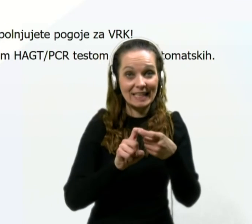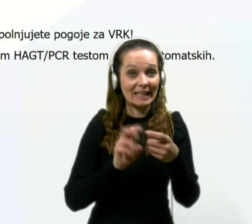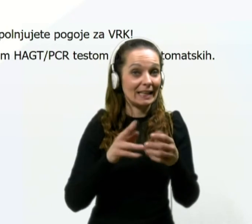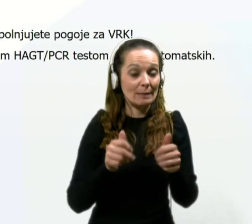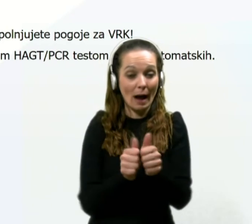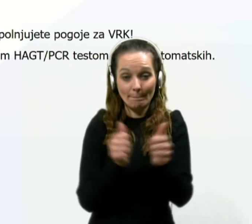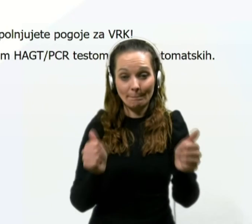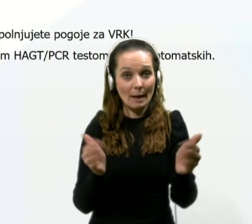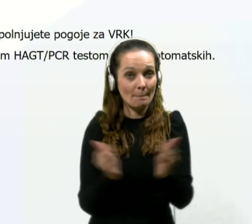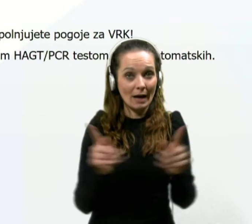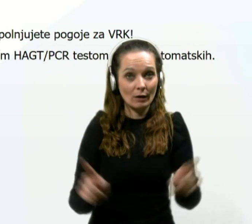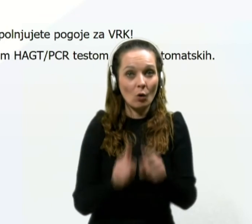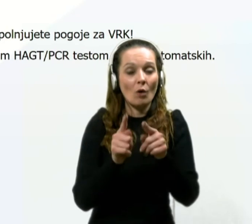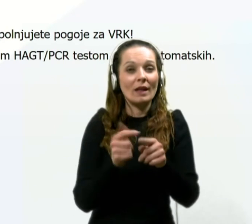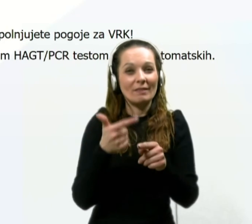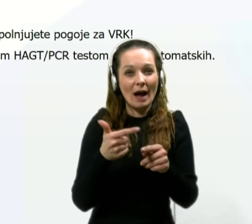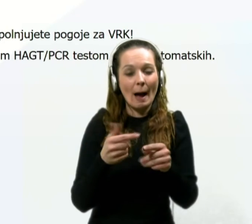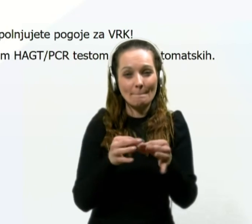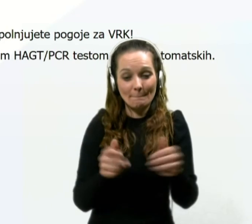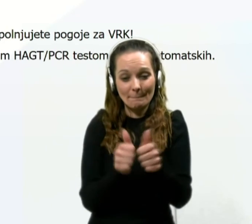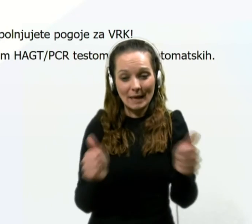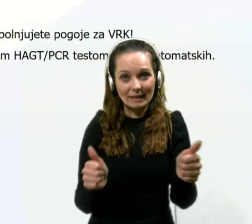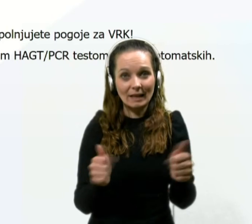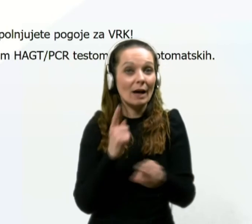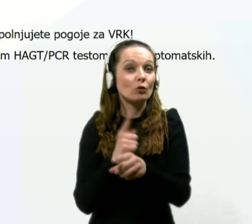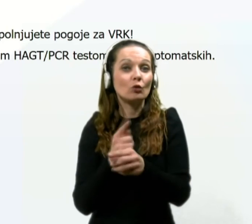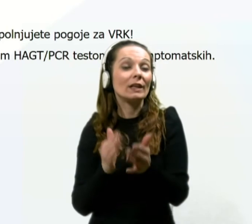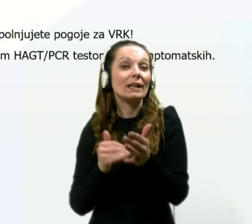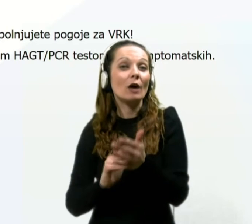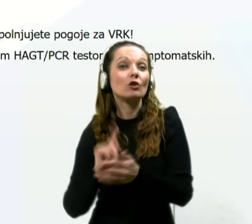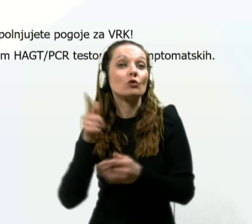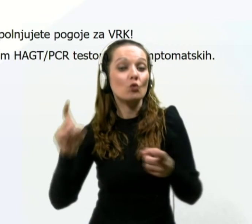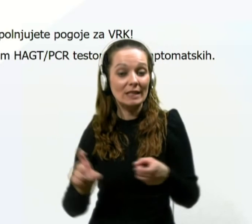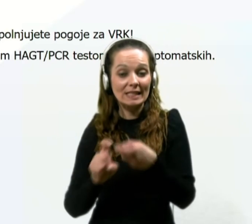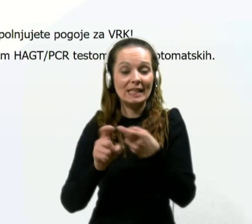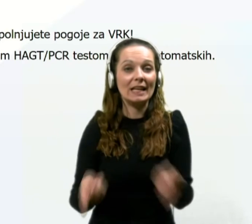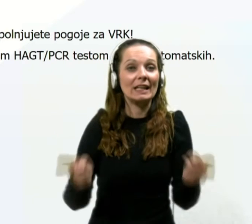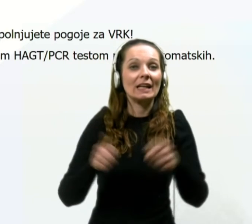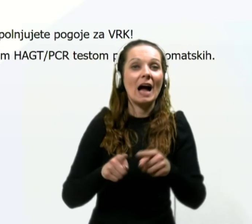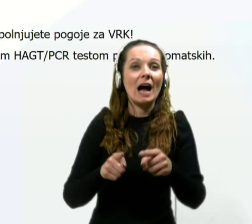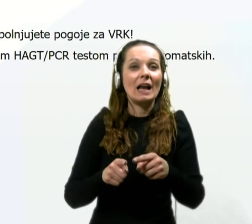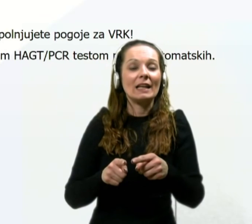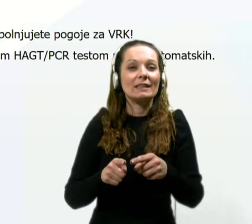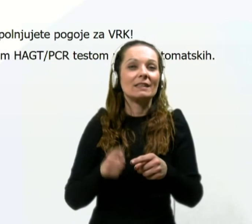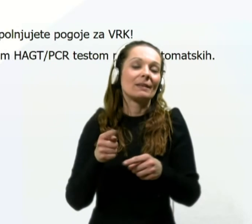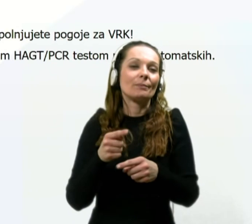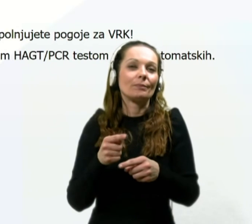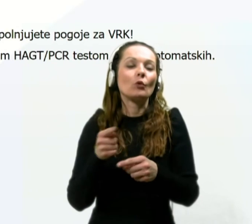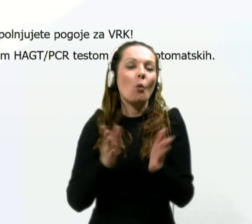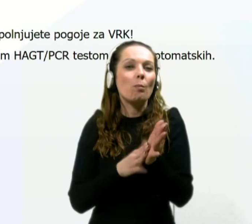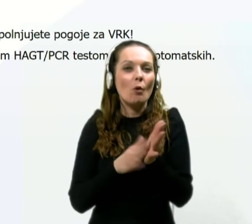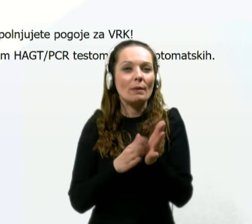manj kot dva metra in več kot petnaest minut, kakršenkoli drugi fizični stik ali stik z izločki, predvsem tukaj